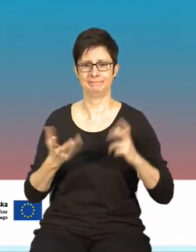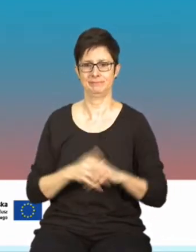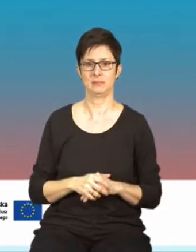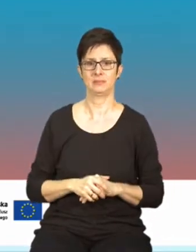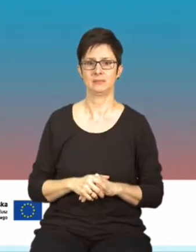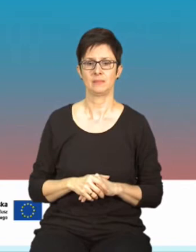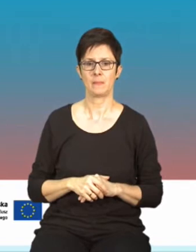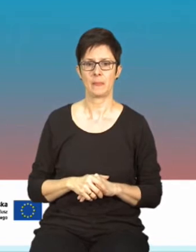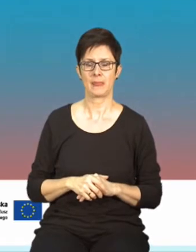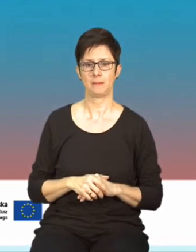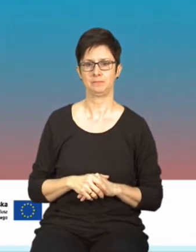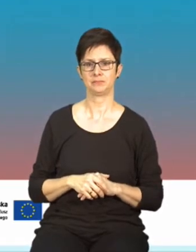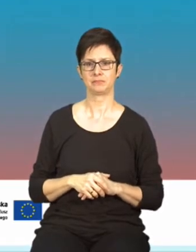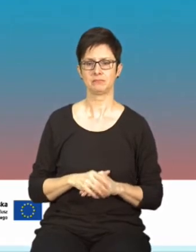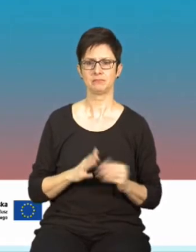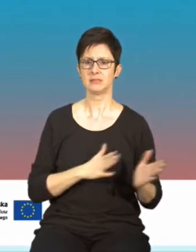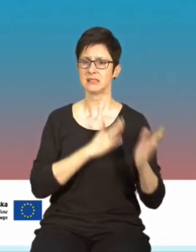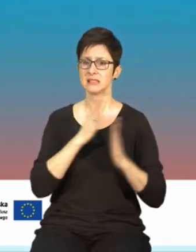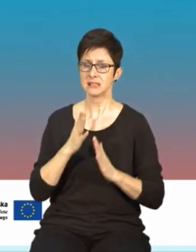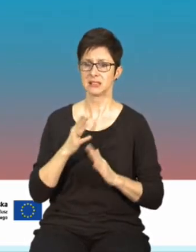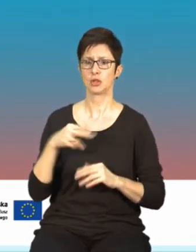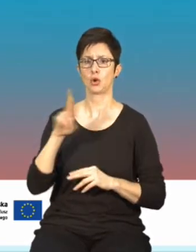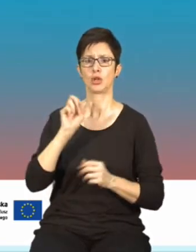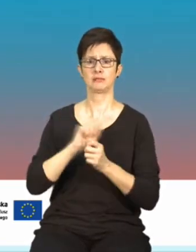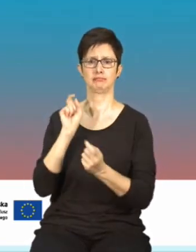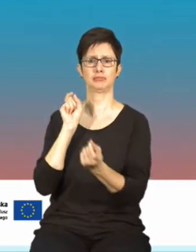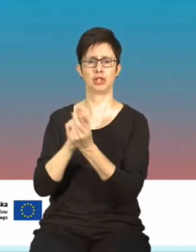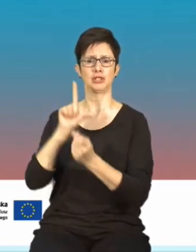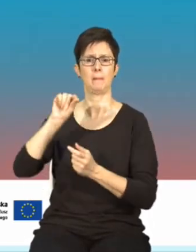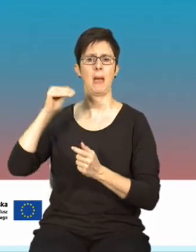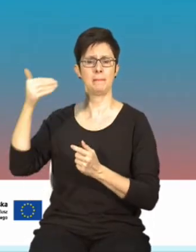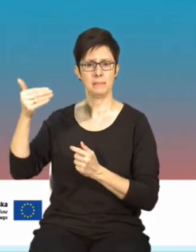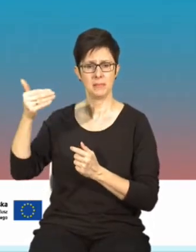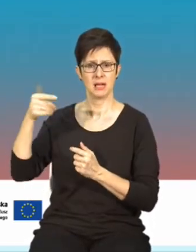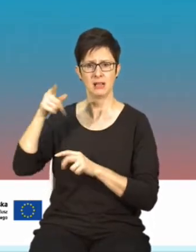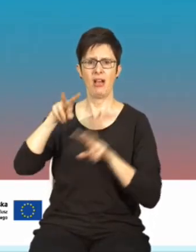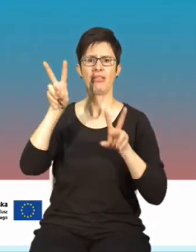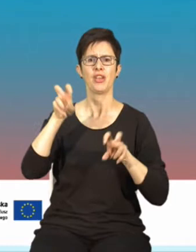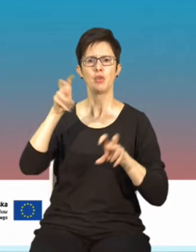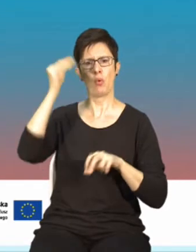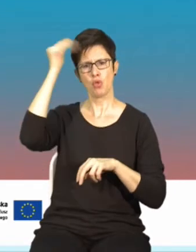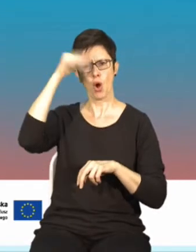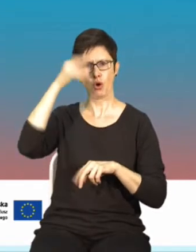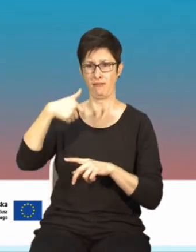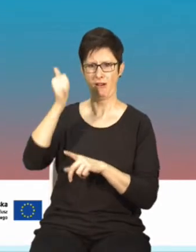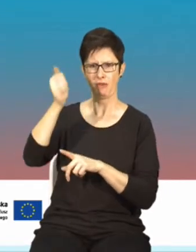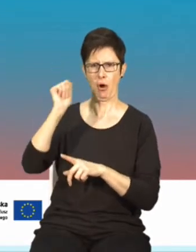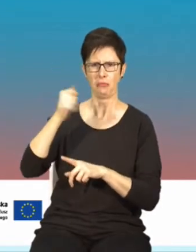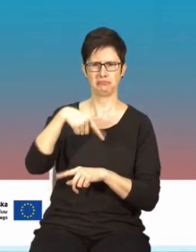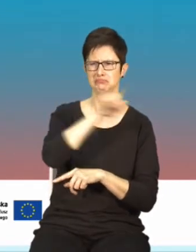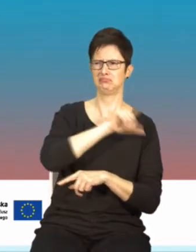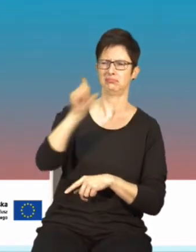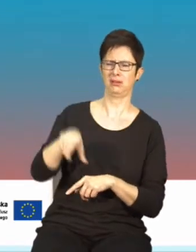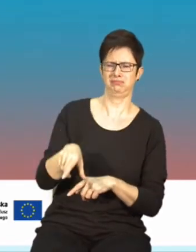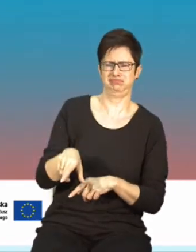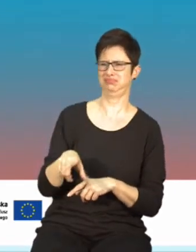naukowych. Tak. Ciekawe właśnie, że dla przeciwników pól elektromagnetycznych te tytuły naukowe ekspertów nagle przestają mieć znaczenie w momencie,